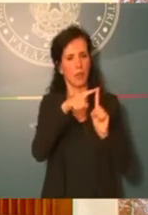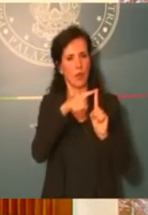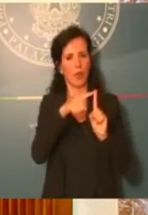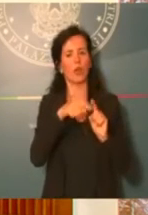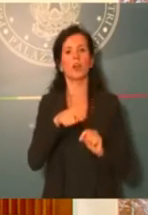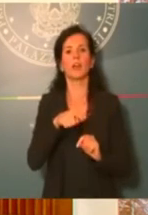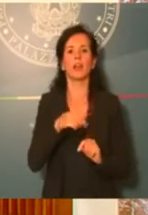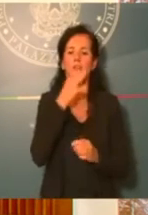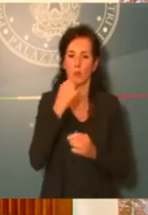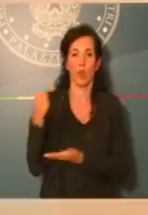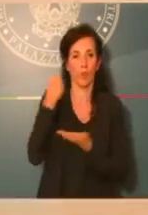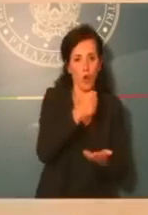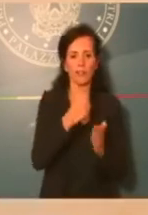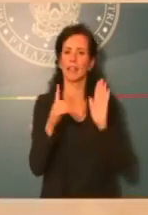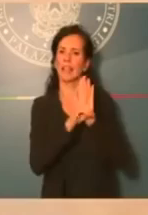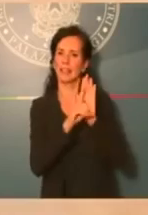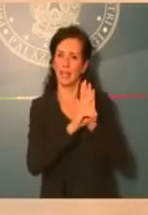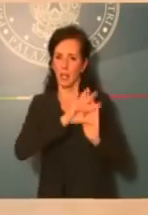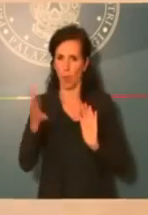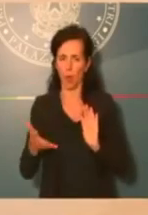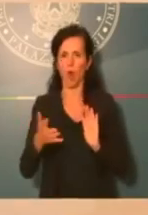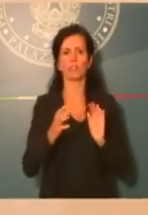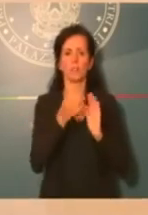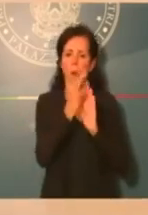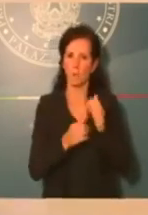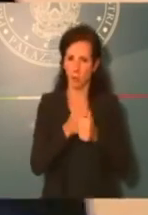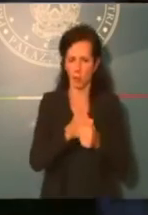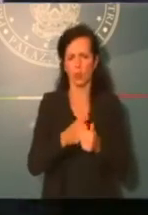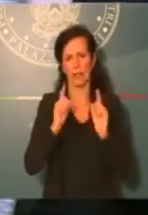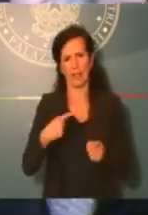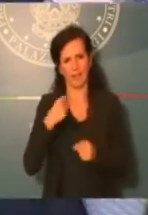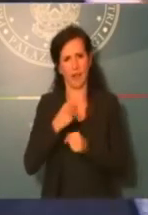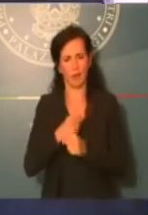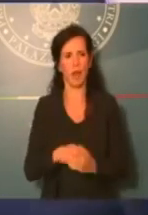decreto e altre misure. Giovanni Lamberti di Agi.